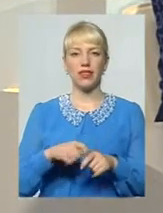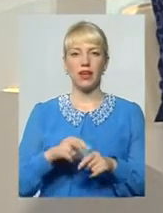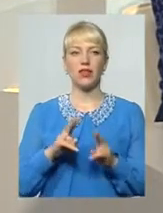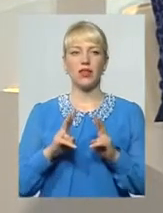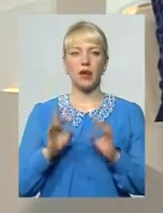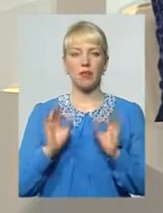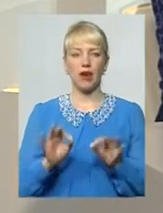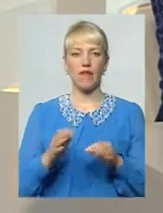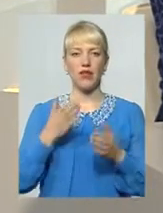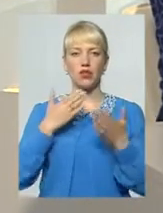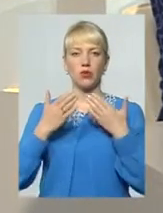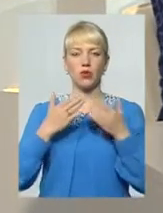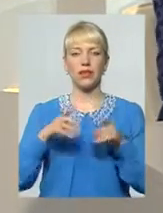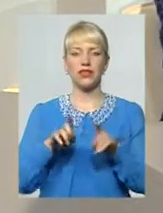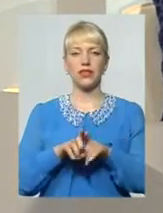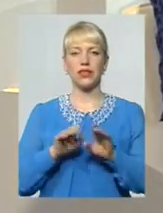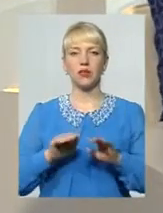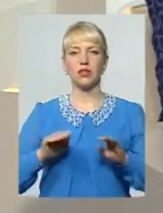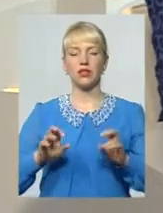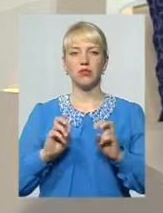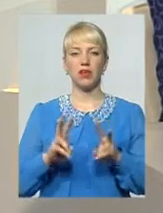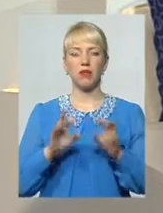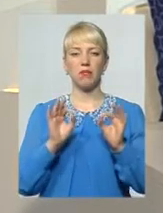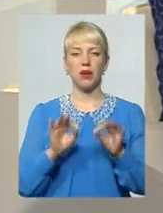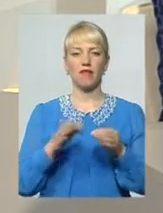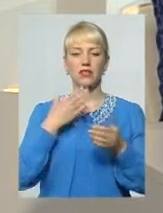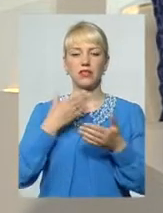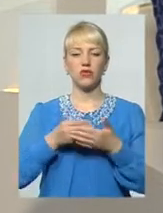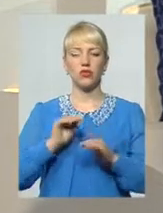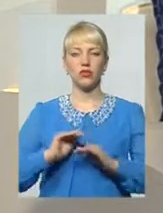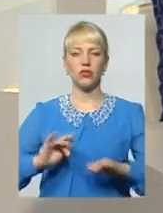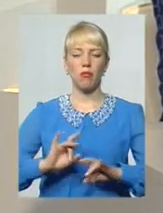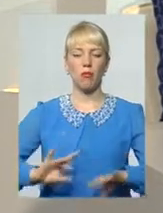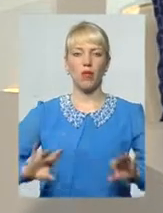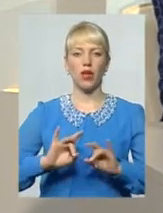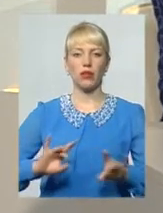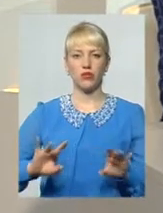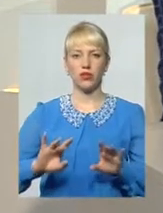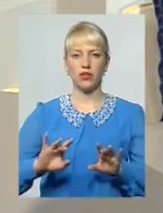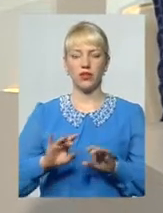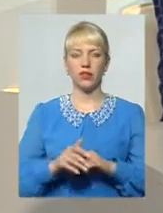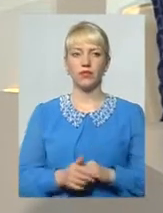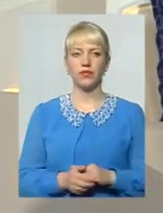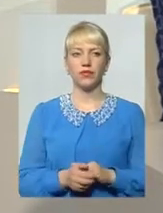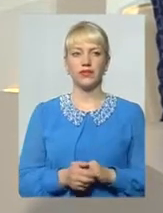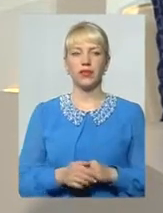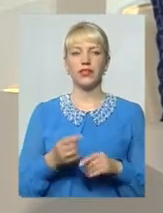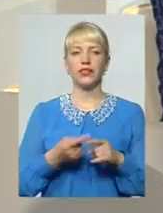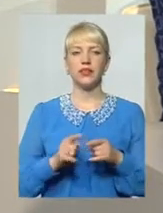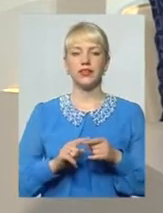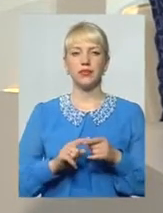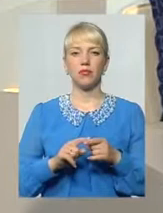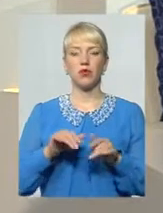правильно спілкуватися з такими дітьми Як правильно своїм дітям пояснювати ті